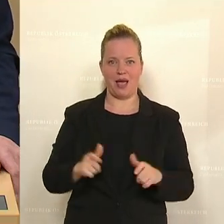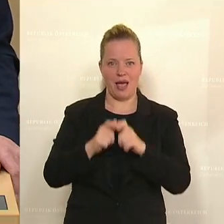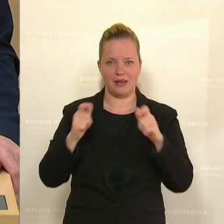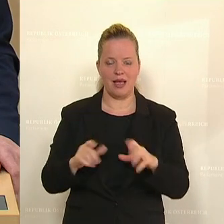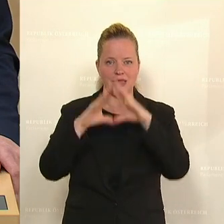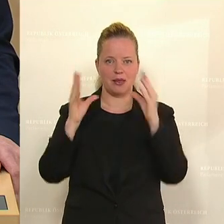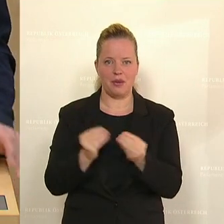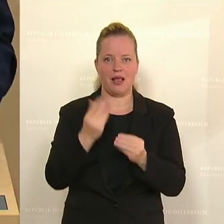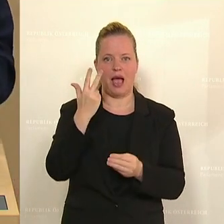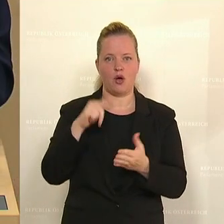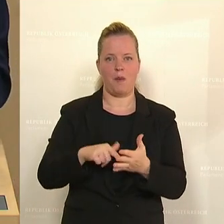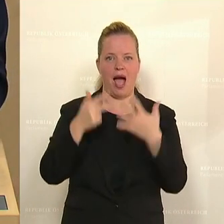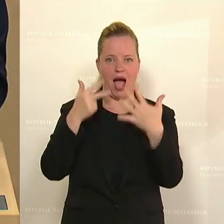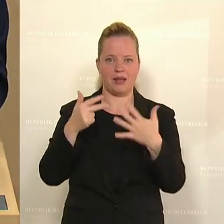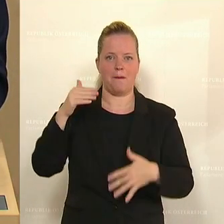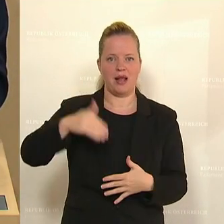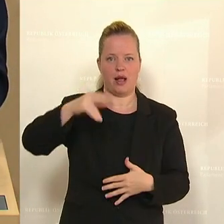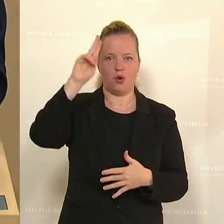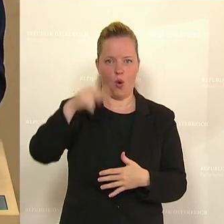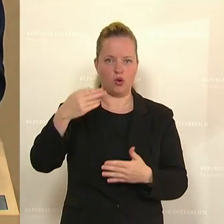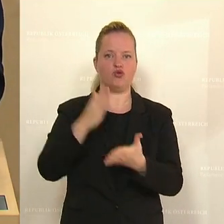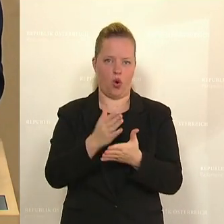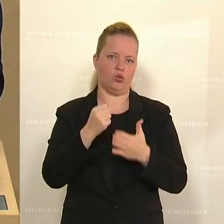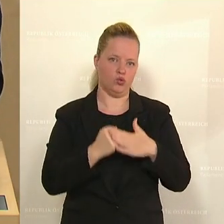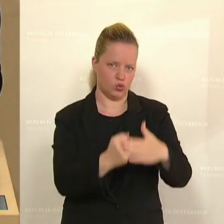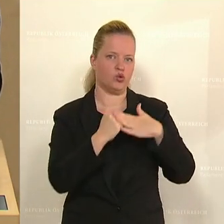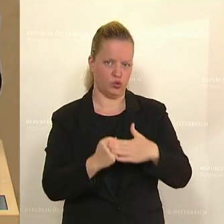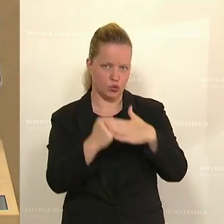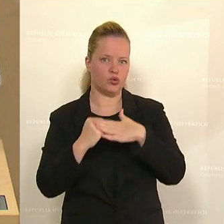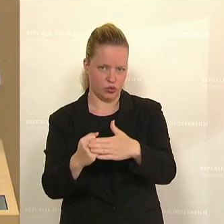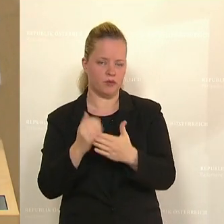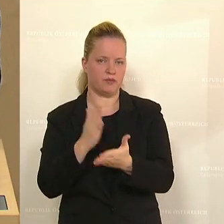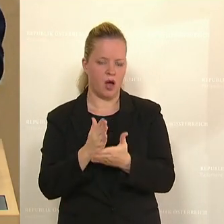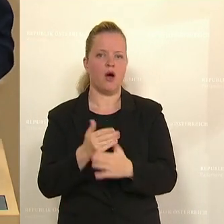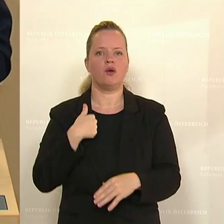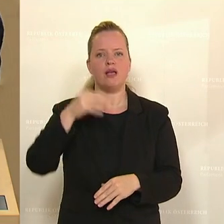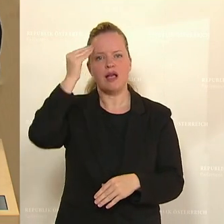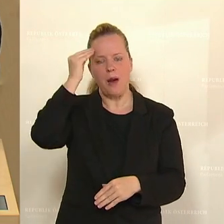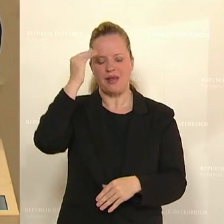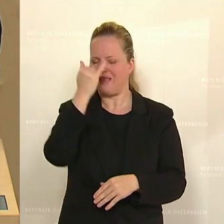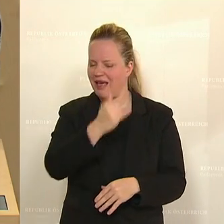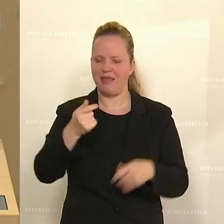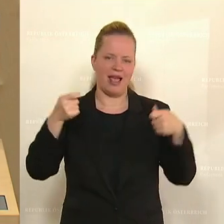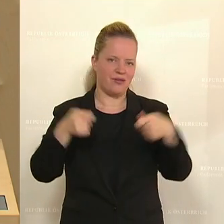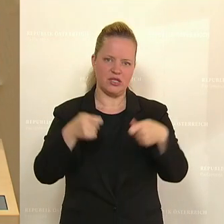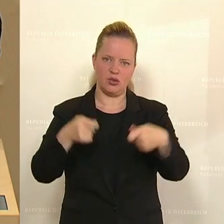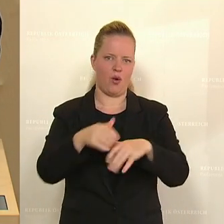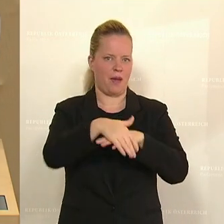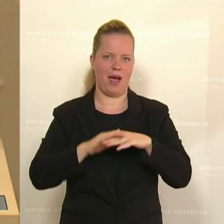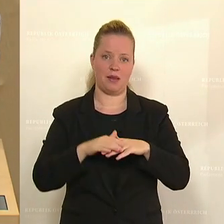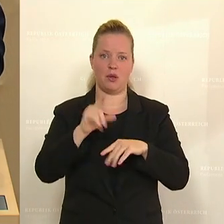Gemeinden mit 3,8 Milliarden Euro unterstützt haben. Und ich glaube, jede Investition in die Gemeinde ist eine